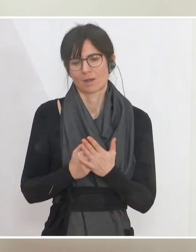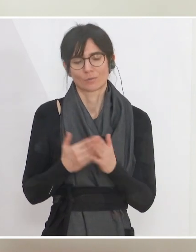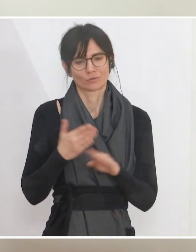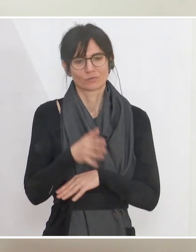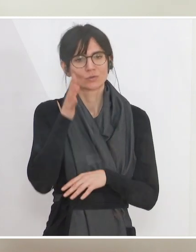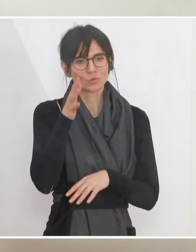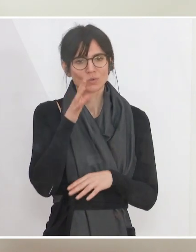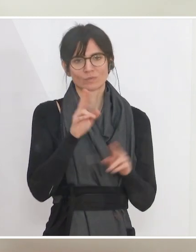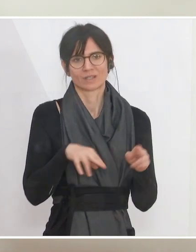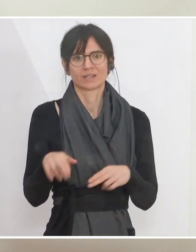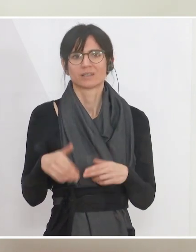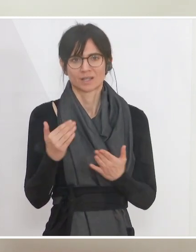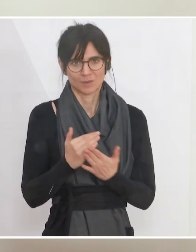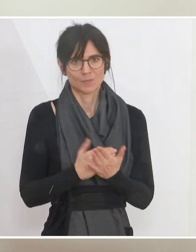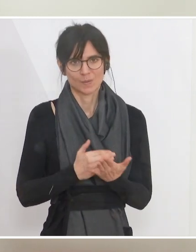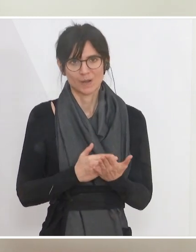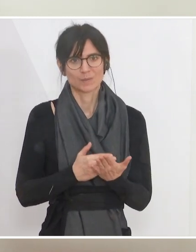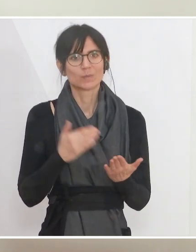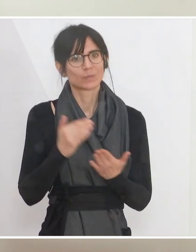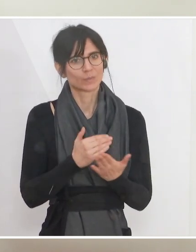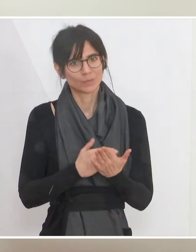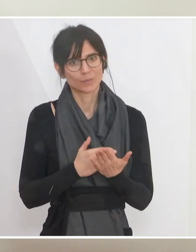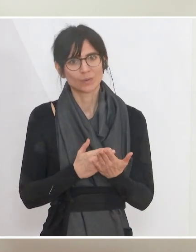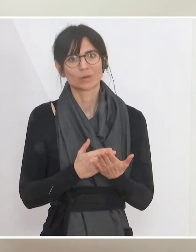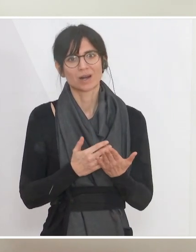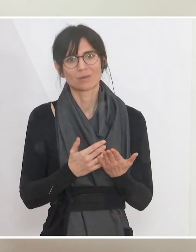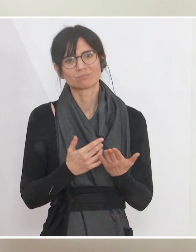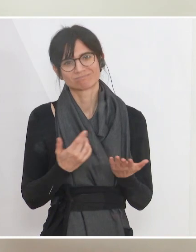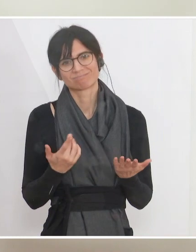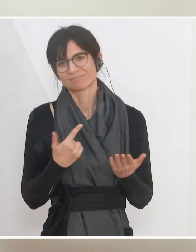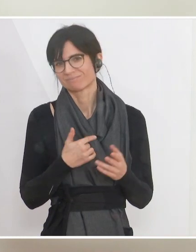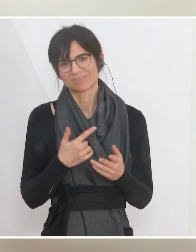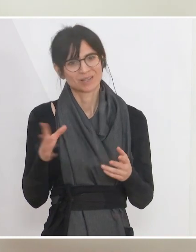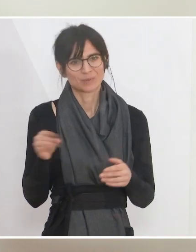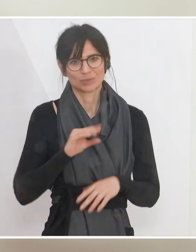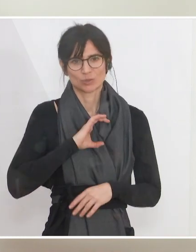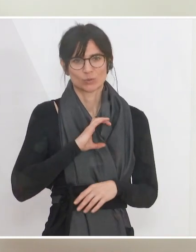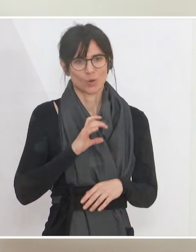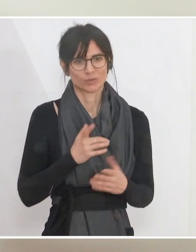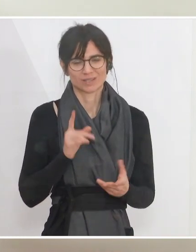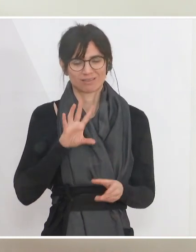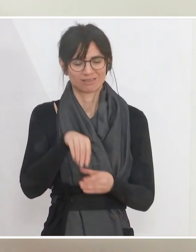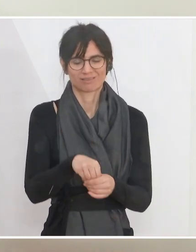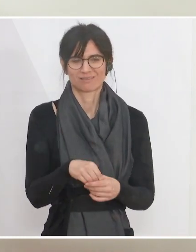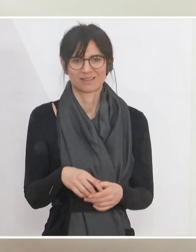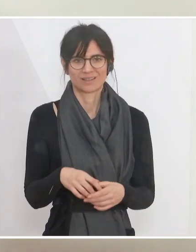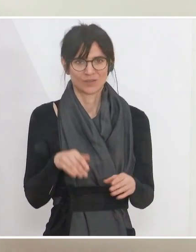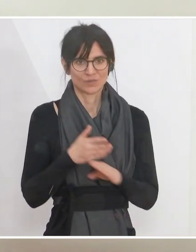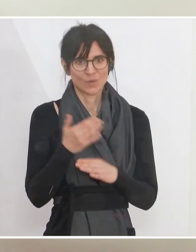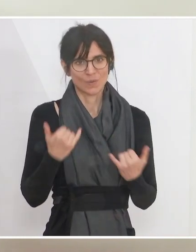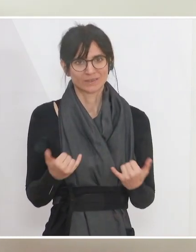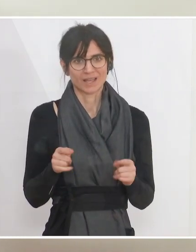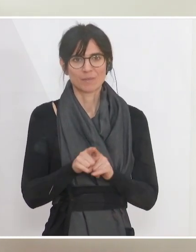unsere Zukunft das richtige Programm, weil es ein Programm der Chancen ist. Nicht nur für uns heute, sondern auch für